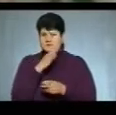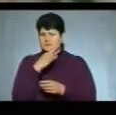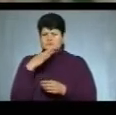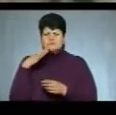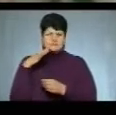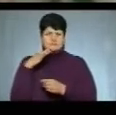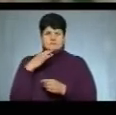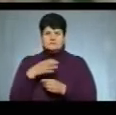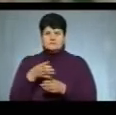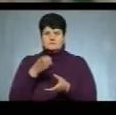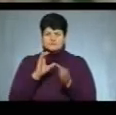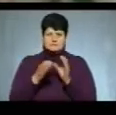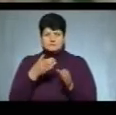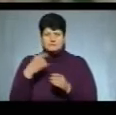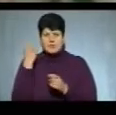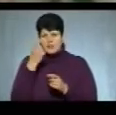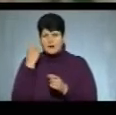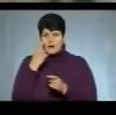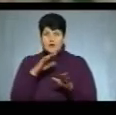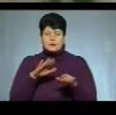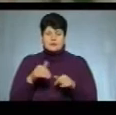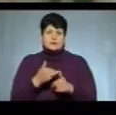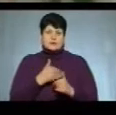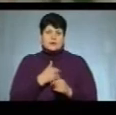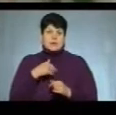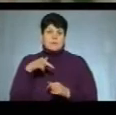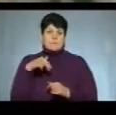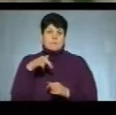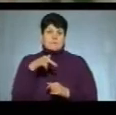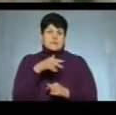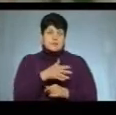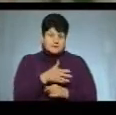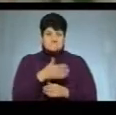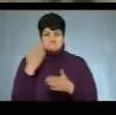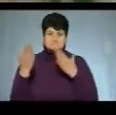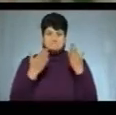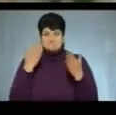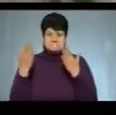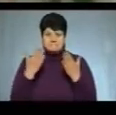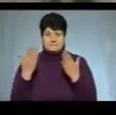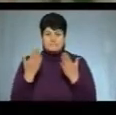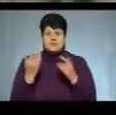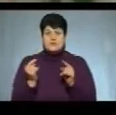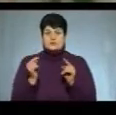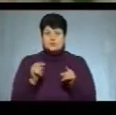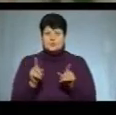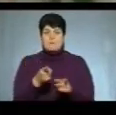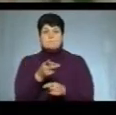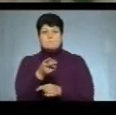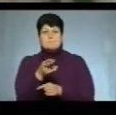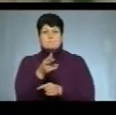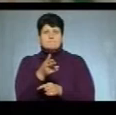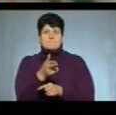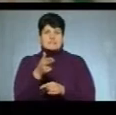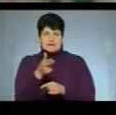напоїв. Після цього захотіли піти і розважитися у вигляді того, постріляти